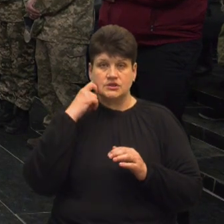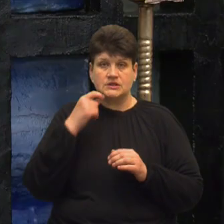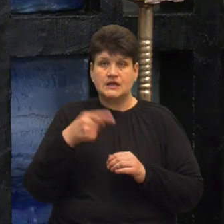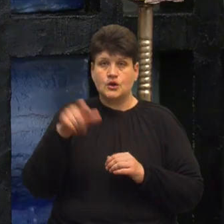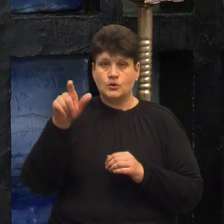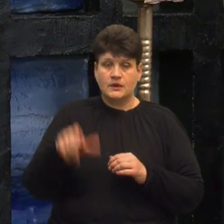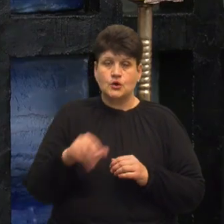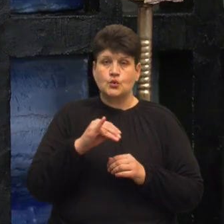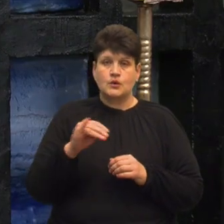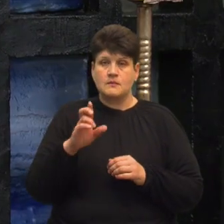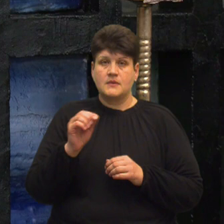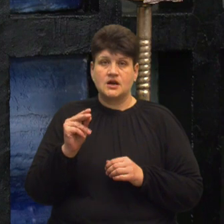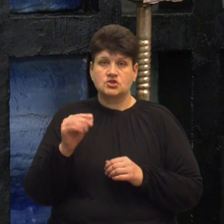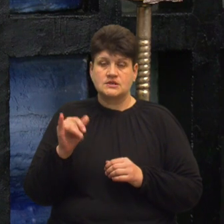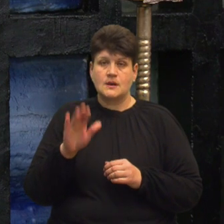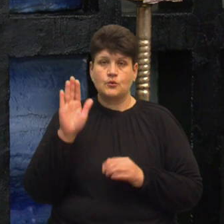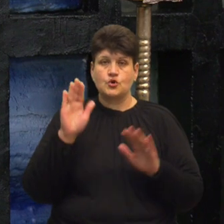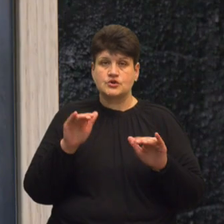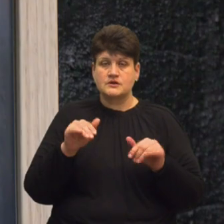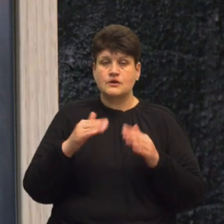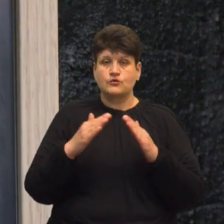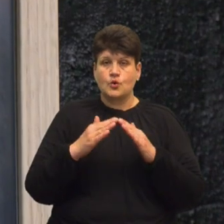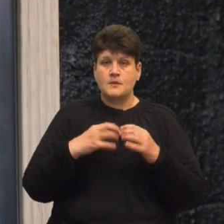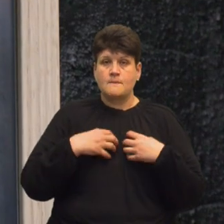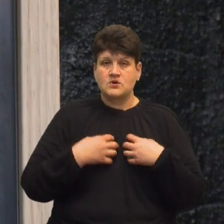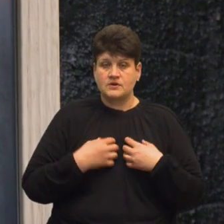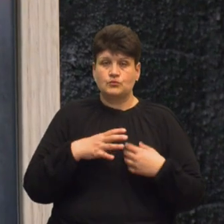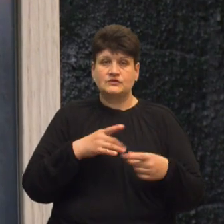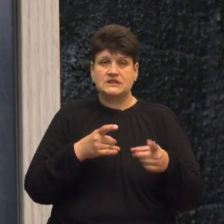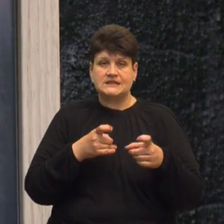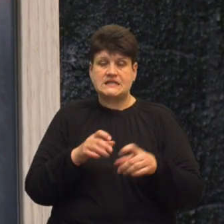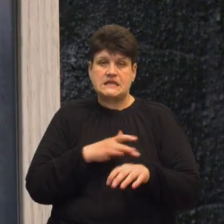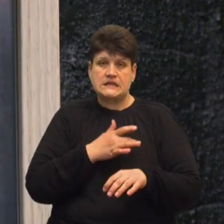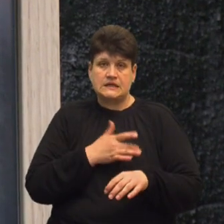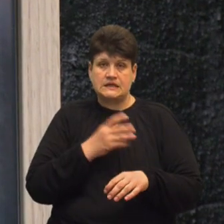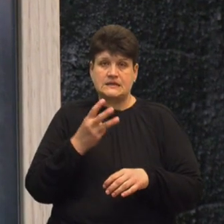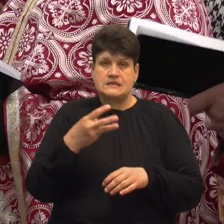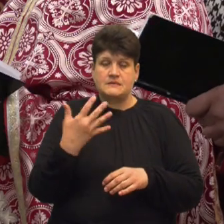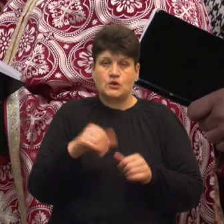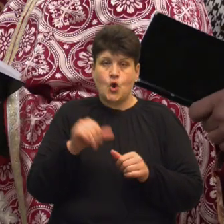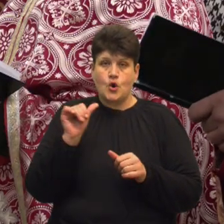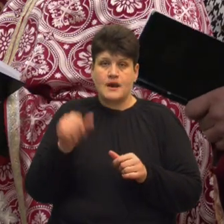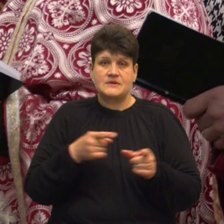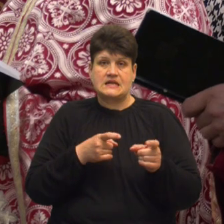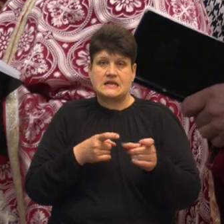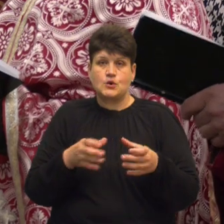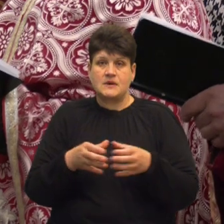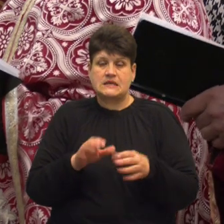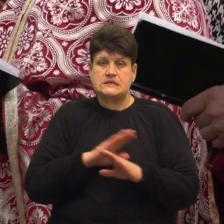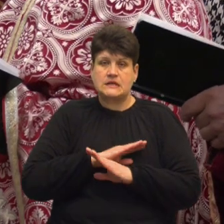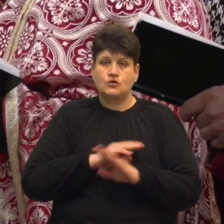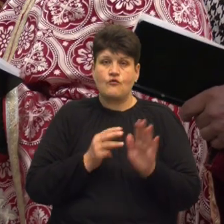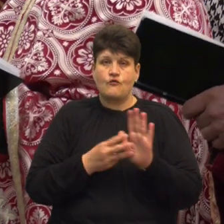Юрієм Бачинським прощаються в Домі печалі. Чоловік був стрільцем-санітаром 35-ї окремої стрілецької бригади. Загинув 8